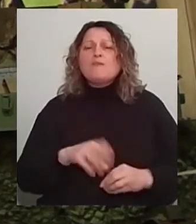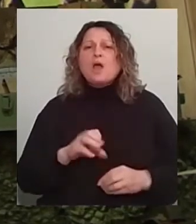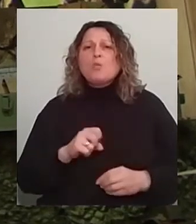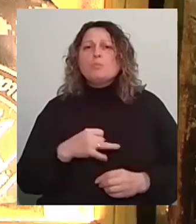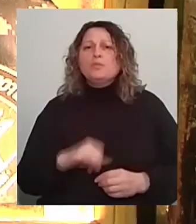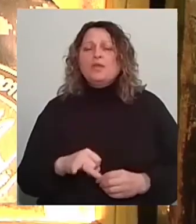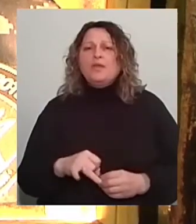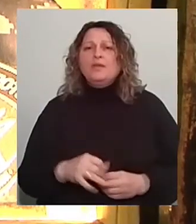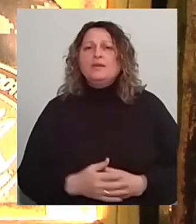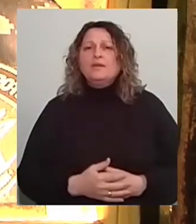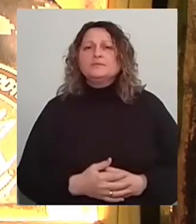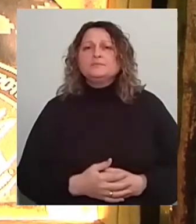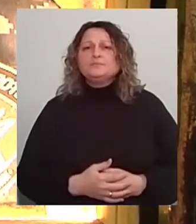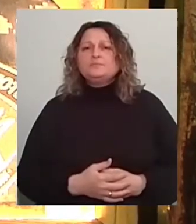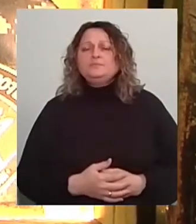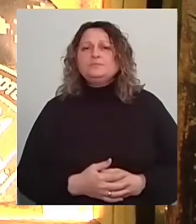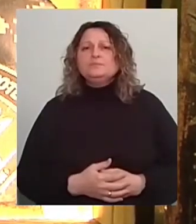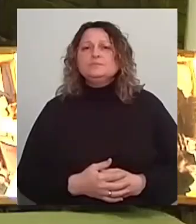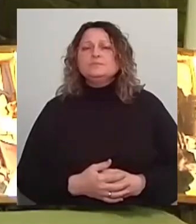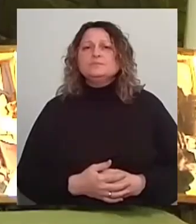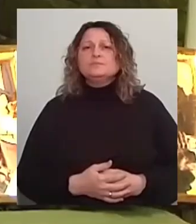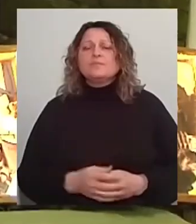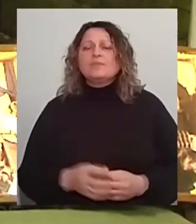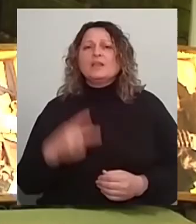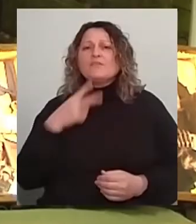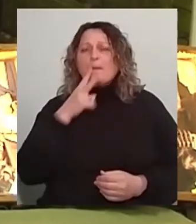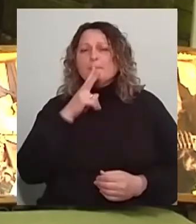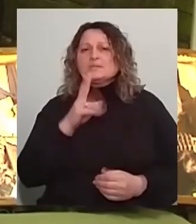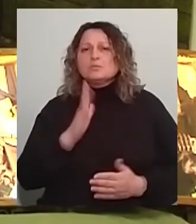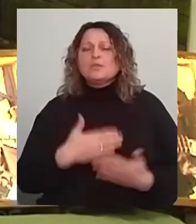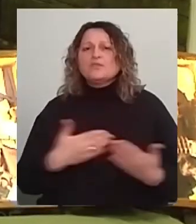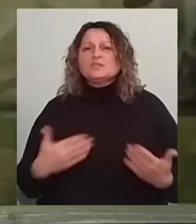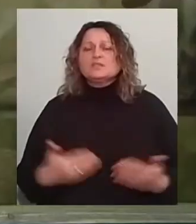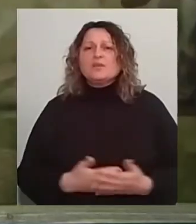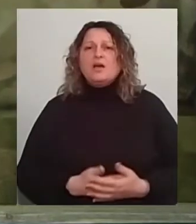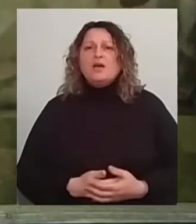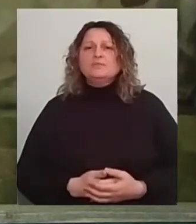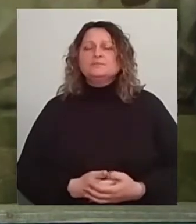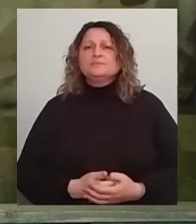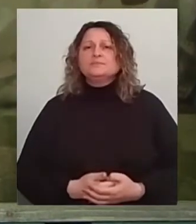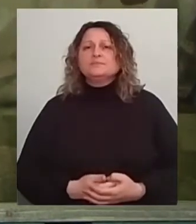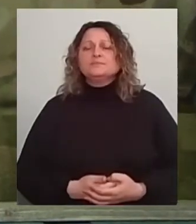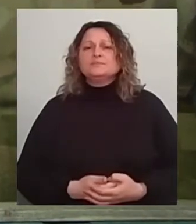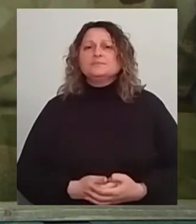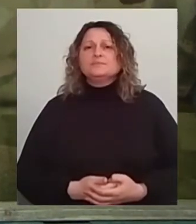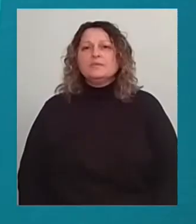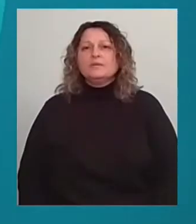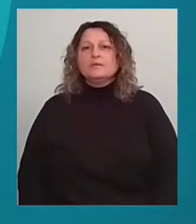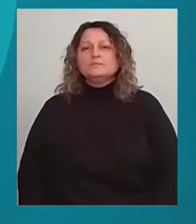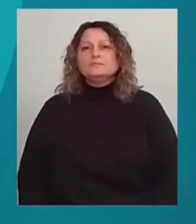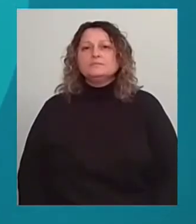військових на території бази «Південь» триватиме два місяці. Юлія Цуг, Борис Мислівцев, новини на Суспільному, Одеса.